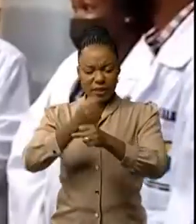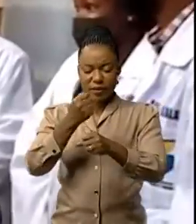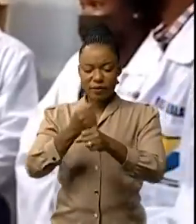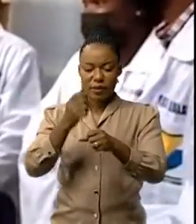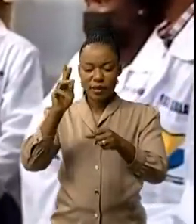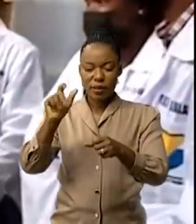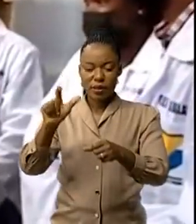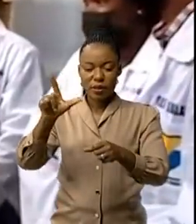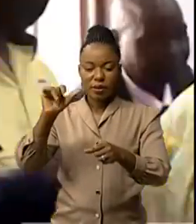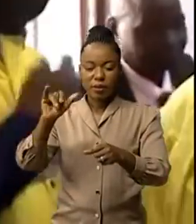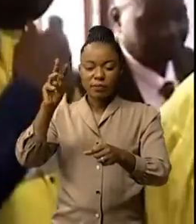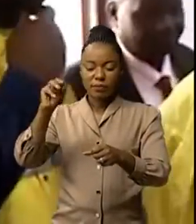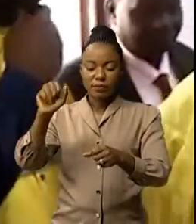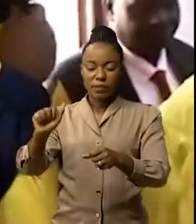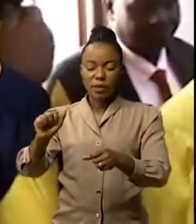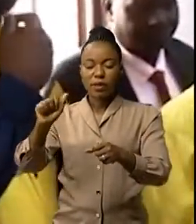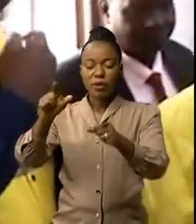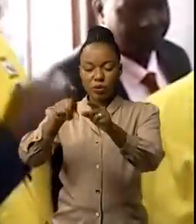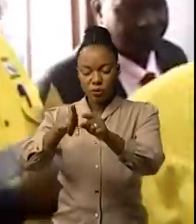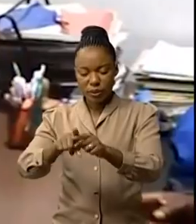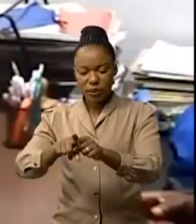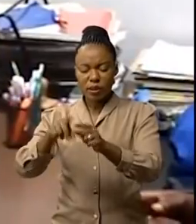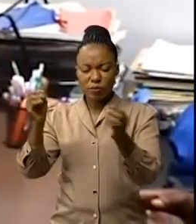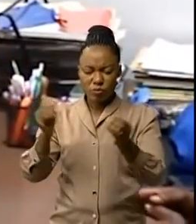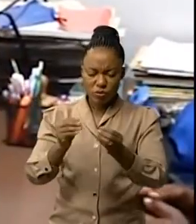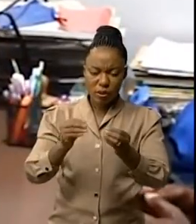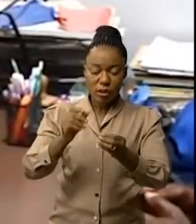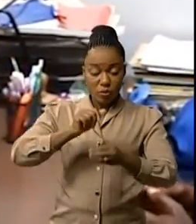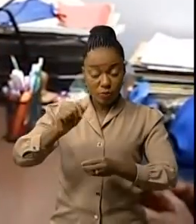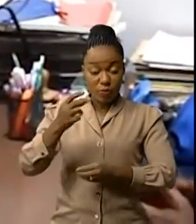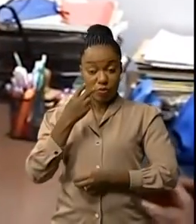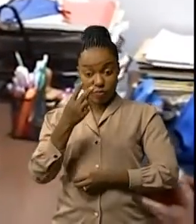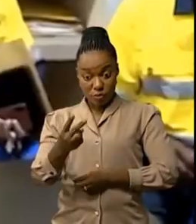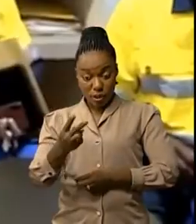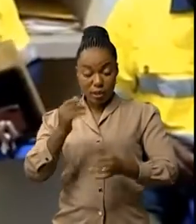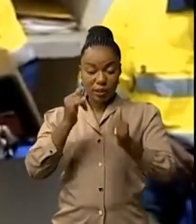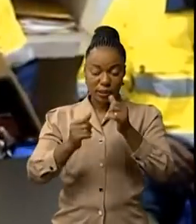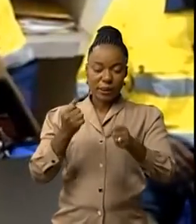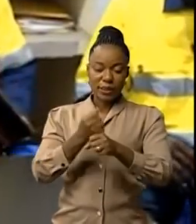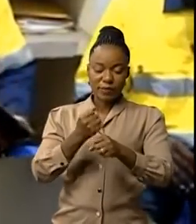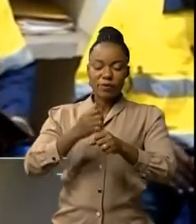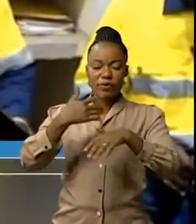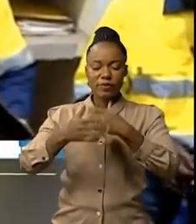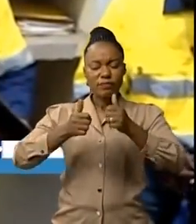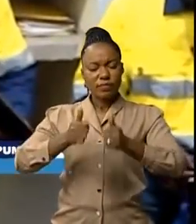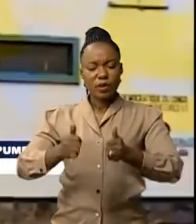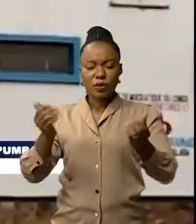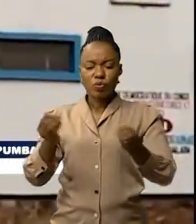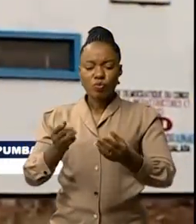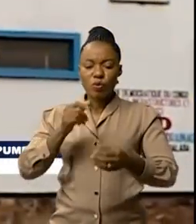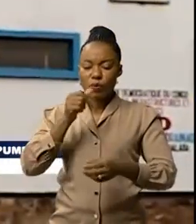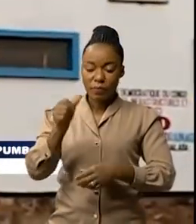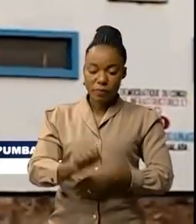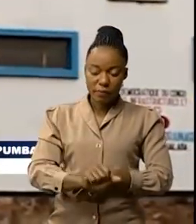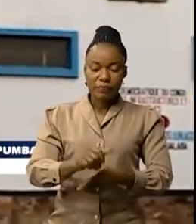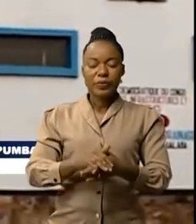chef hué du Haut-Lomami question de se rendre personnellement compte de la mise en oeuvre des travaux de modernisation de Wari